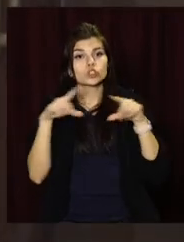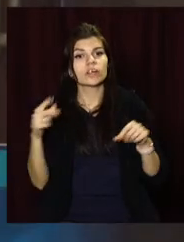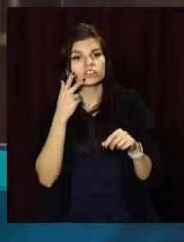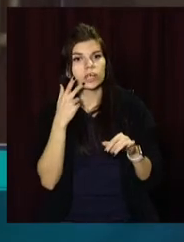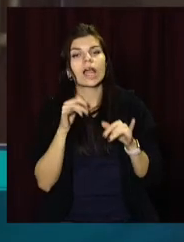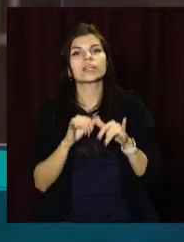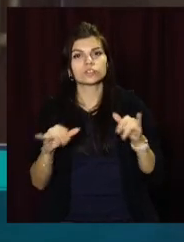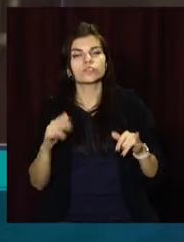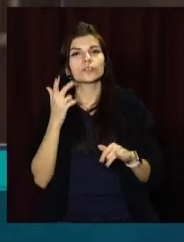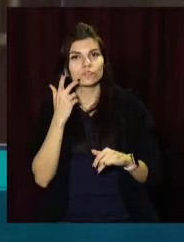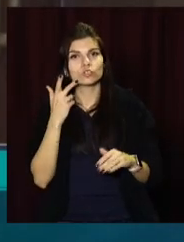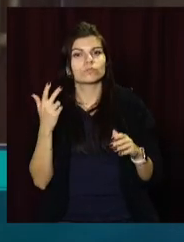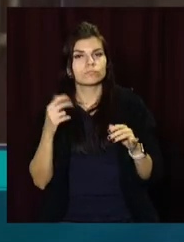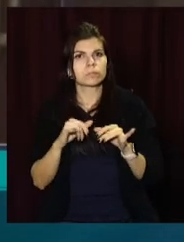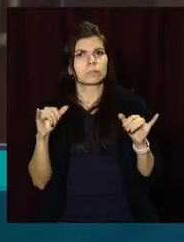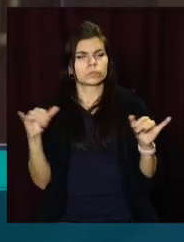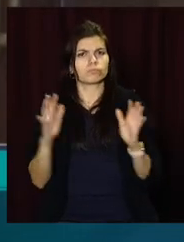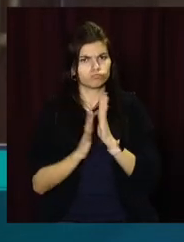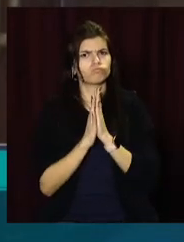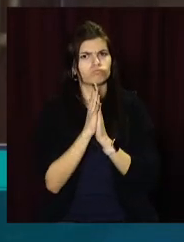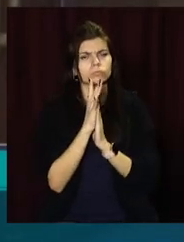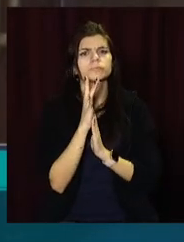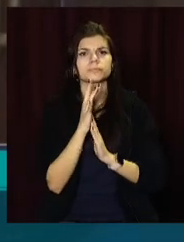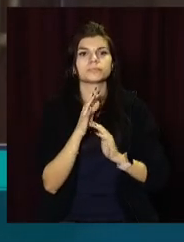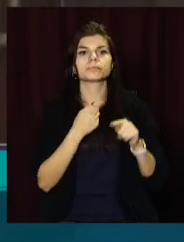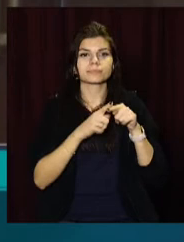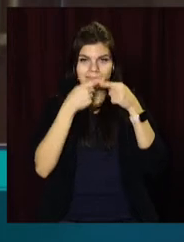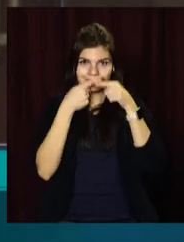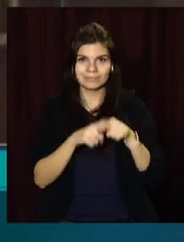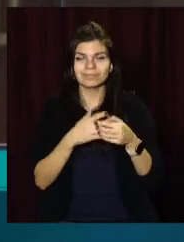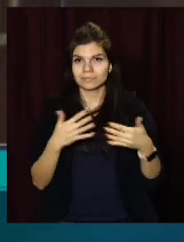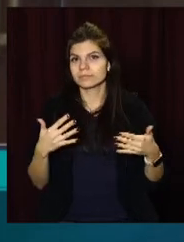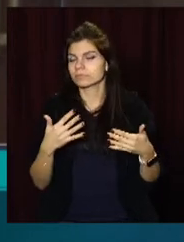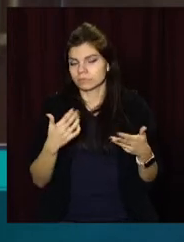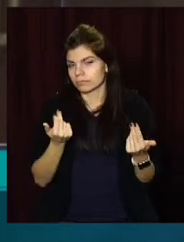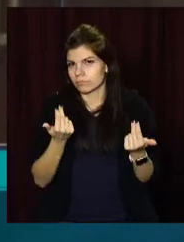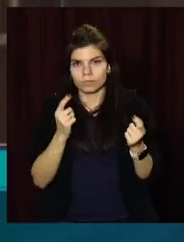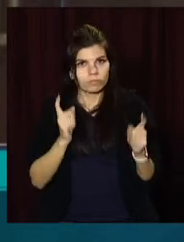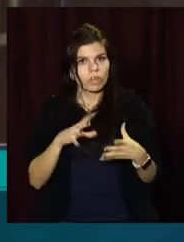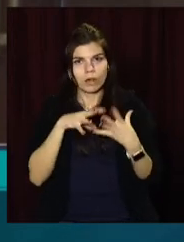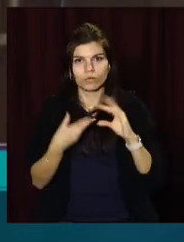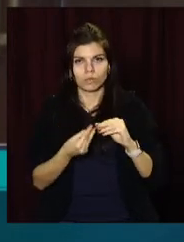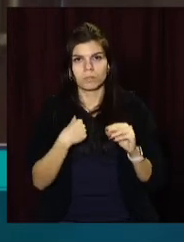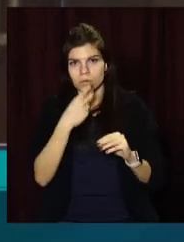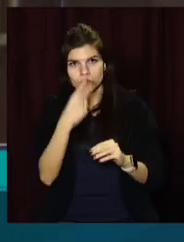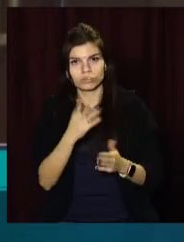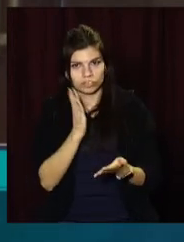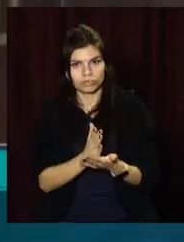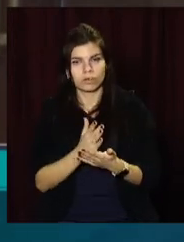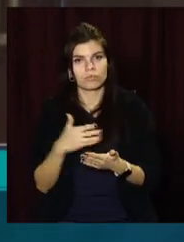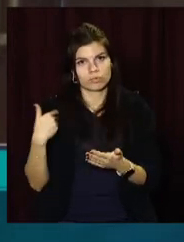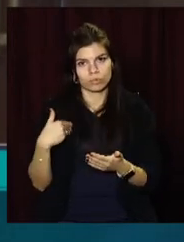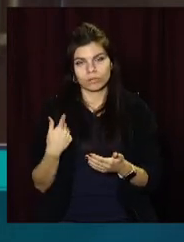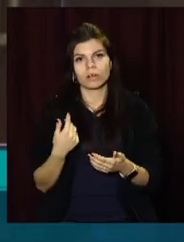розвивається, постійно зростає і ці інноваційні проекти дійсно дають результати. Ми бачимо, що зараз вчителі